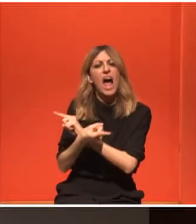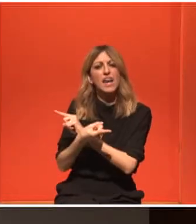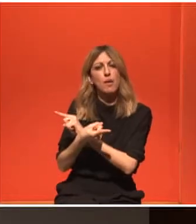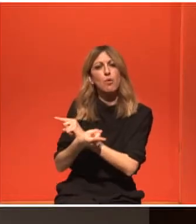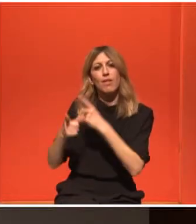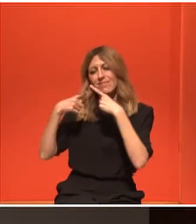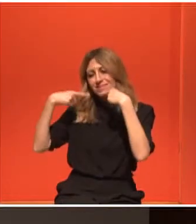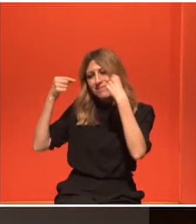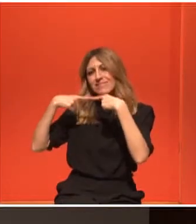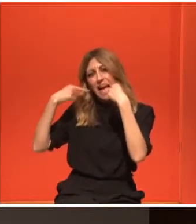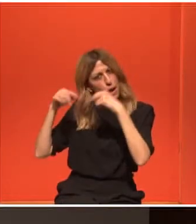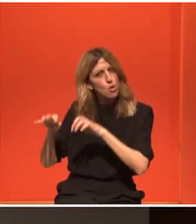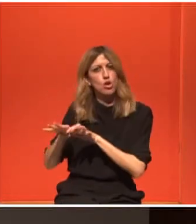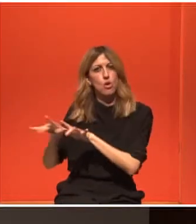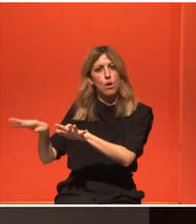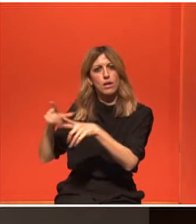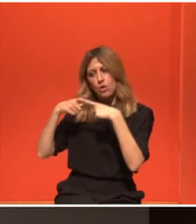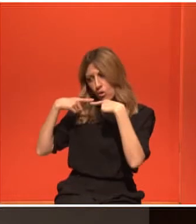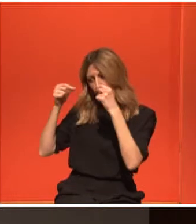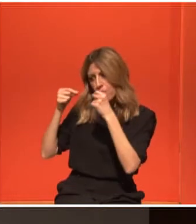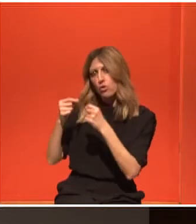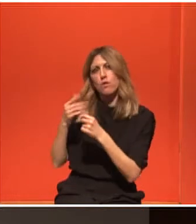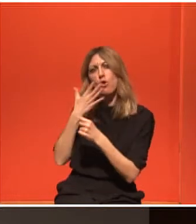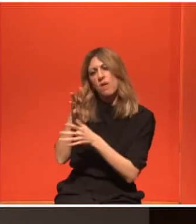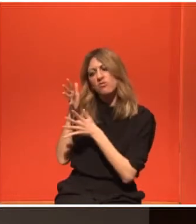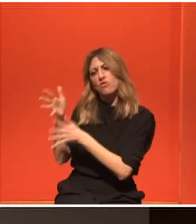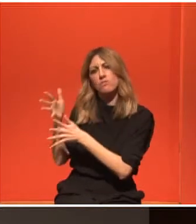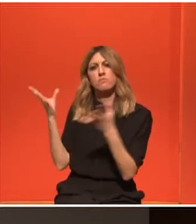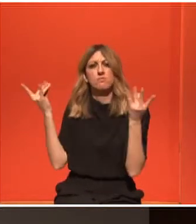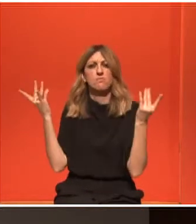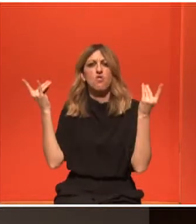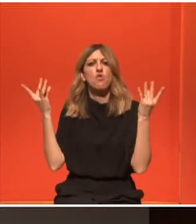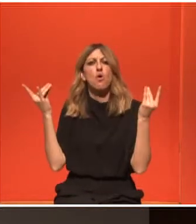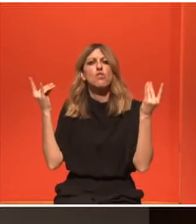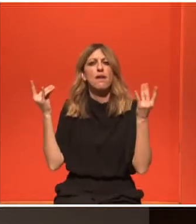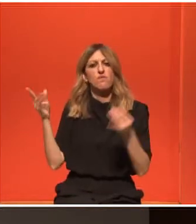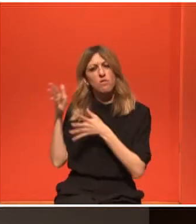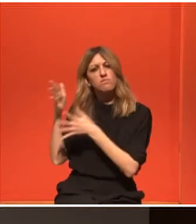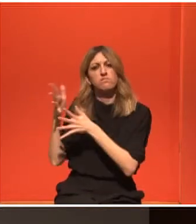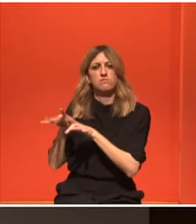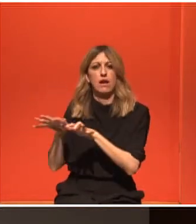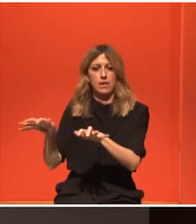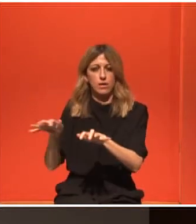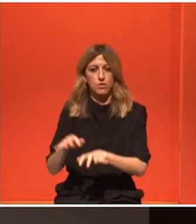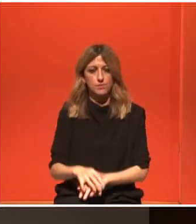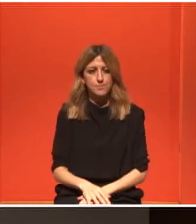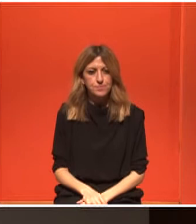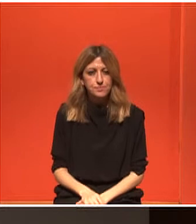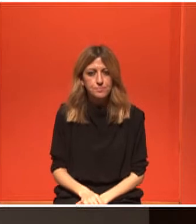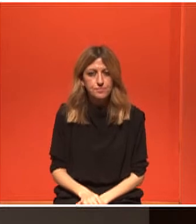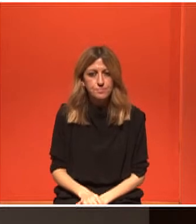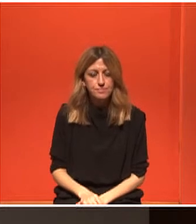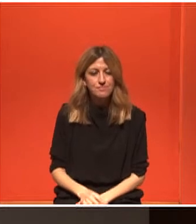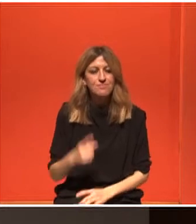Φαίνεται στα μάτια σου το πόσο διαχειρίστηκες κατά αυτόν τον τρόπο. Χριστίνα, σε βλέπω και σημειώνεις.